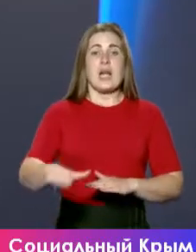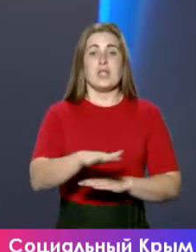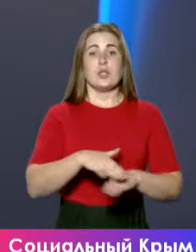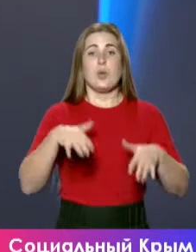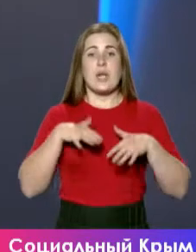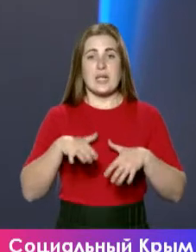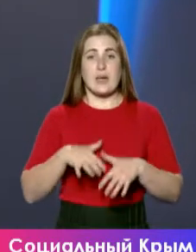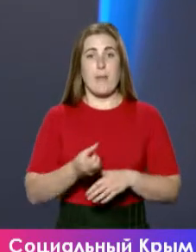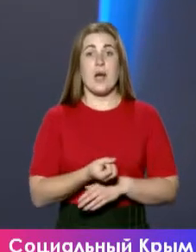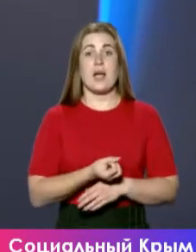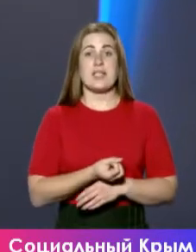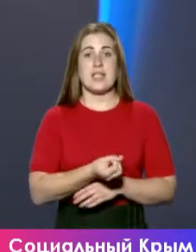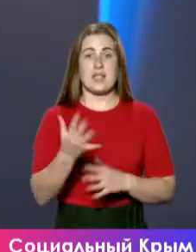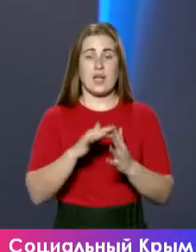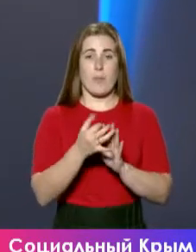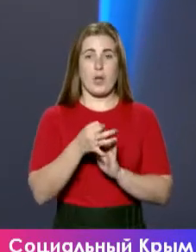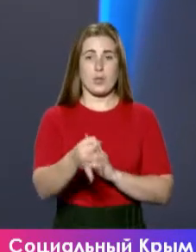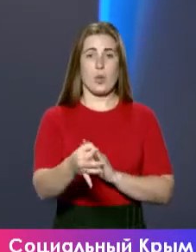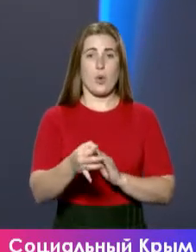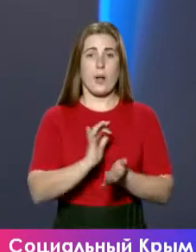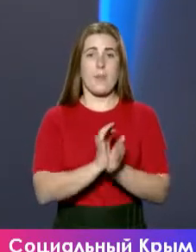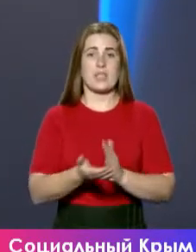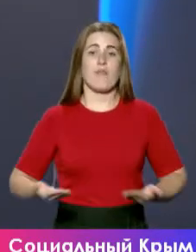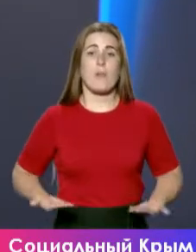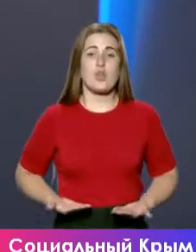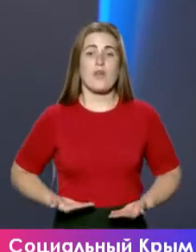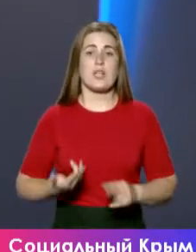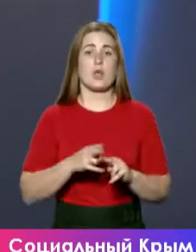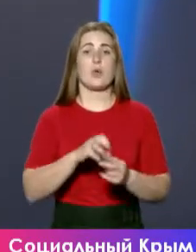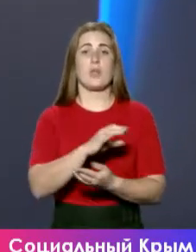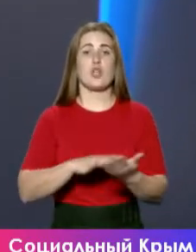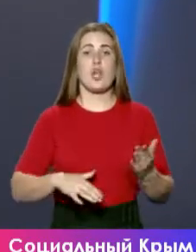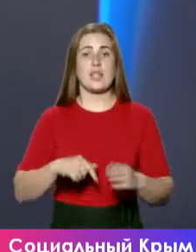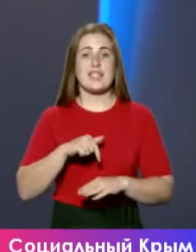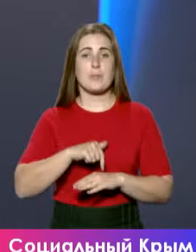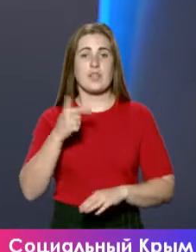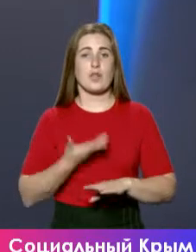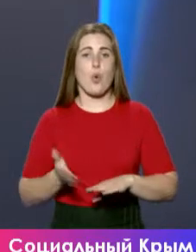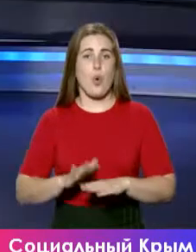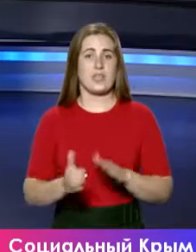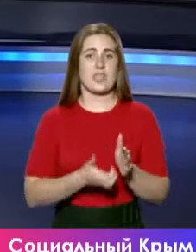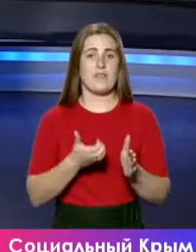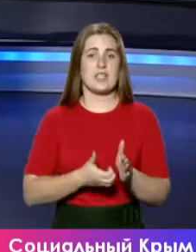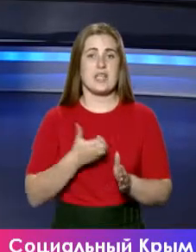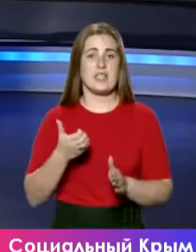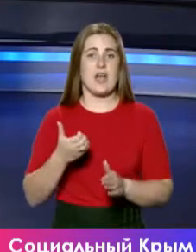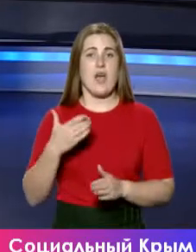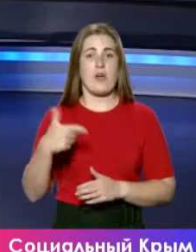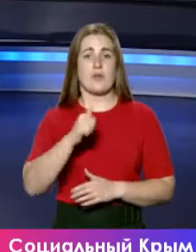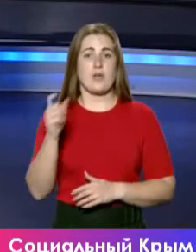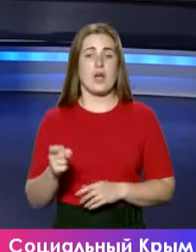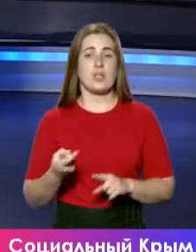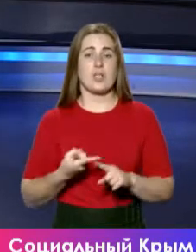несколько поселков компактного проживания, которые продолжают испытывать острый дефицит в голубом топливе.